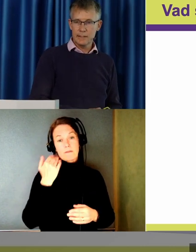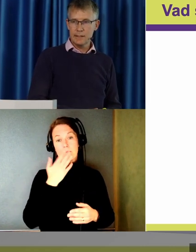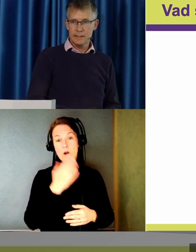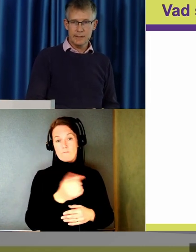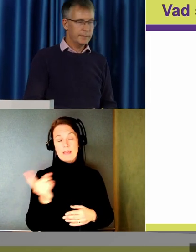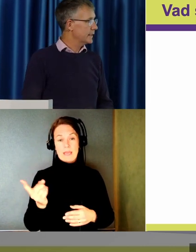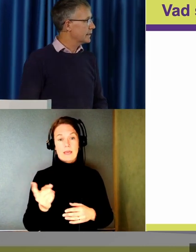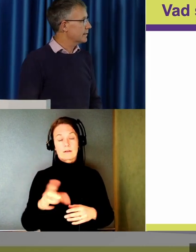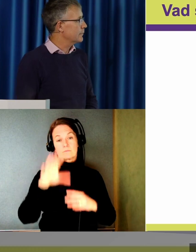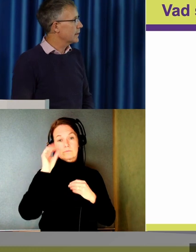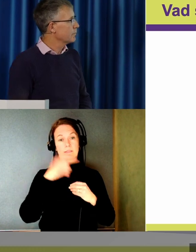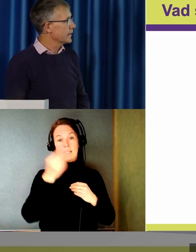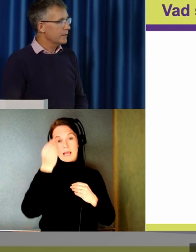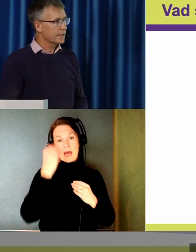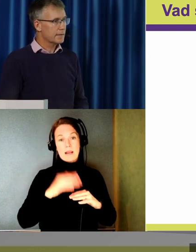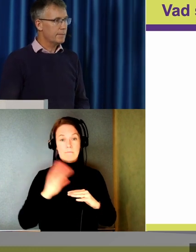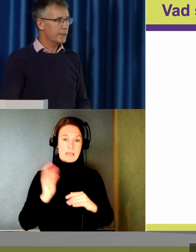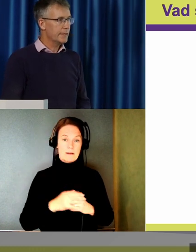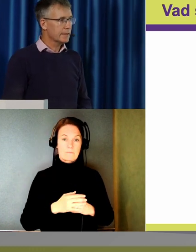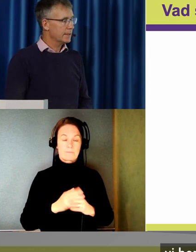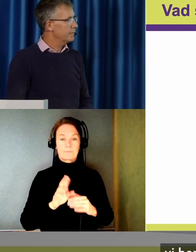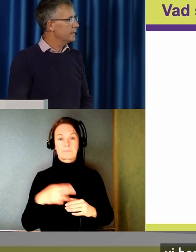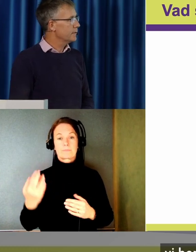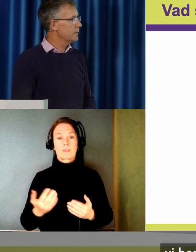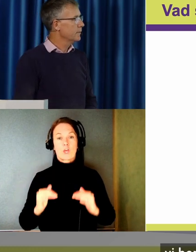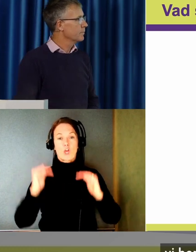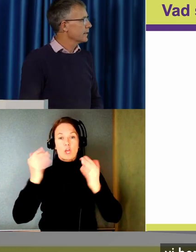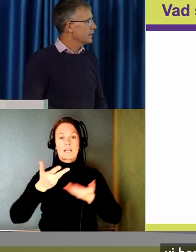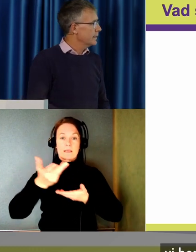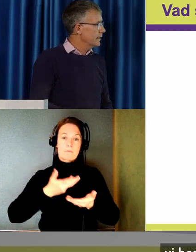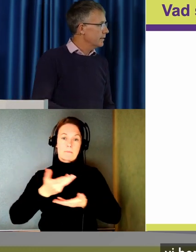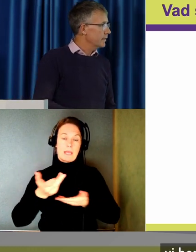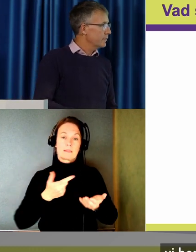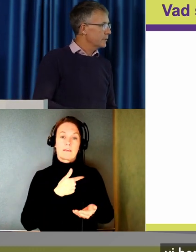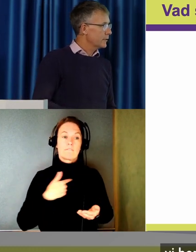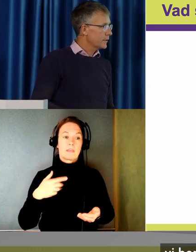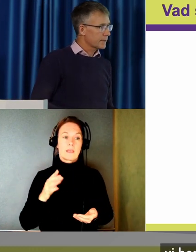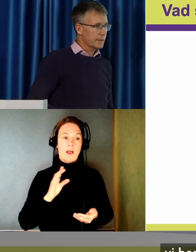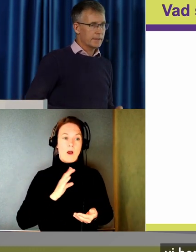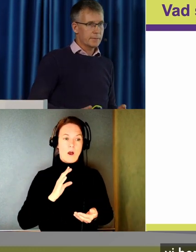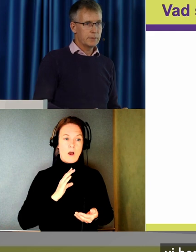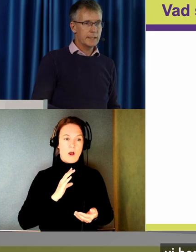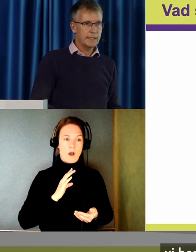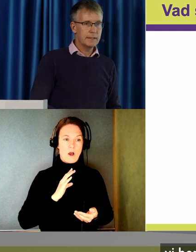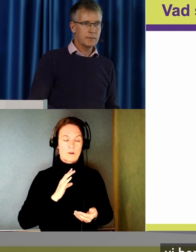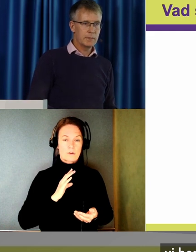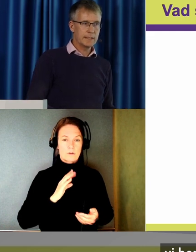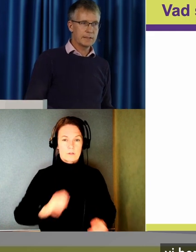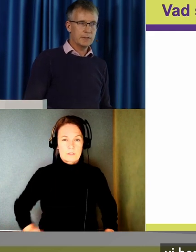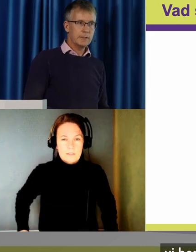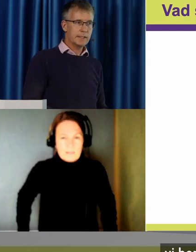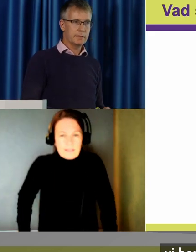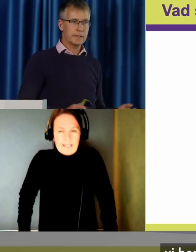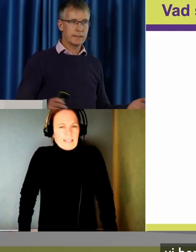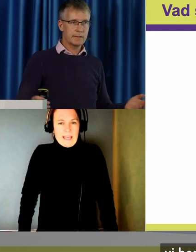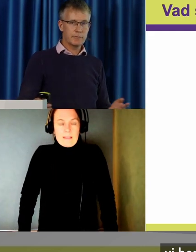Där ni kan lära er mer till exempel. Öka samarbete. Vi har ju försökt att bjuda in olika